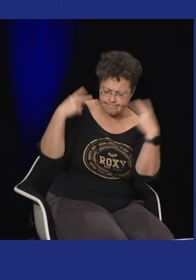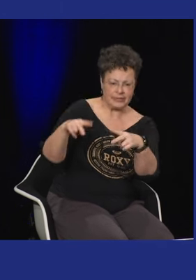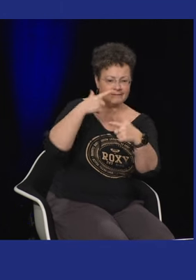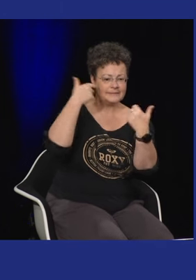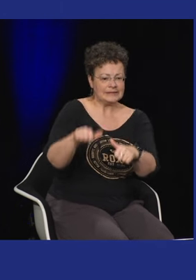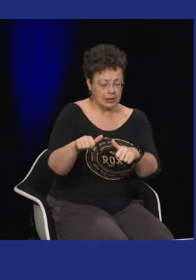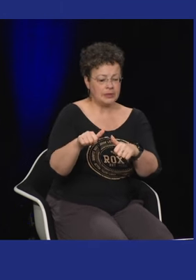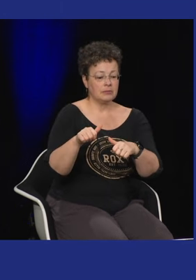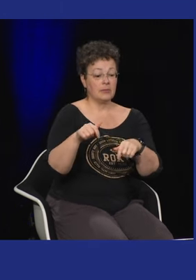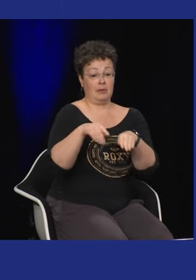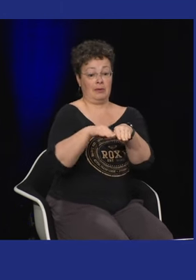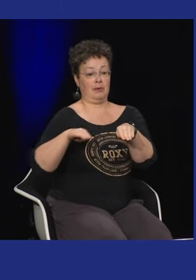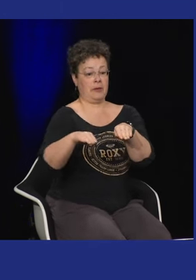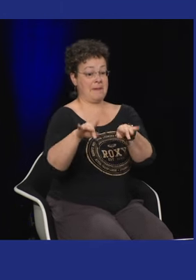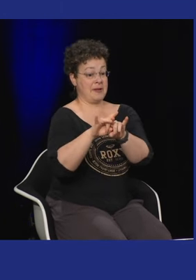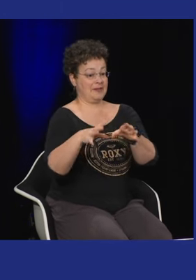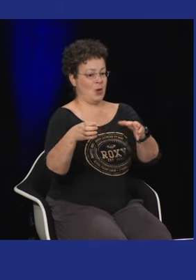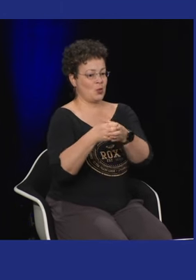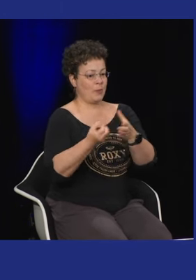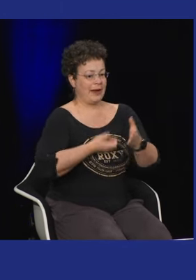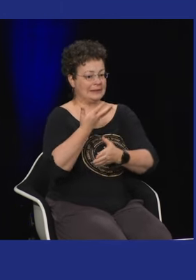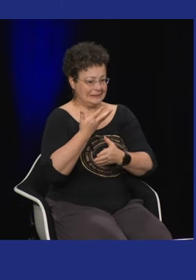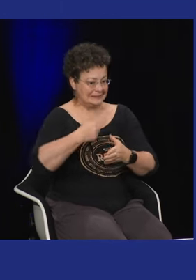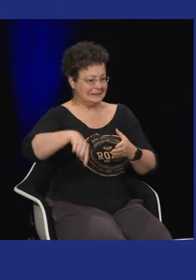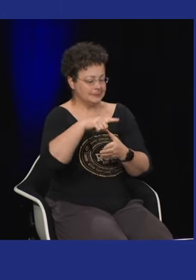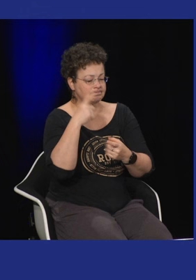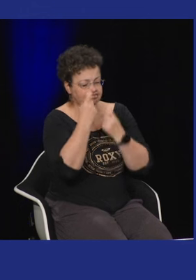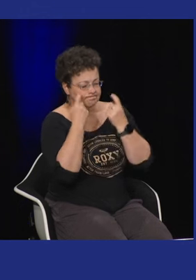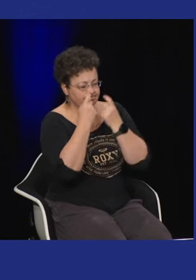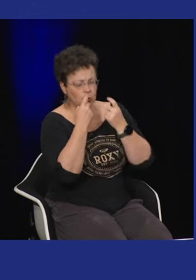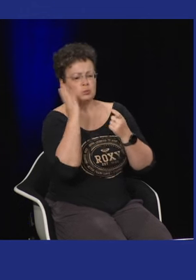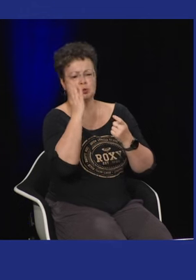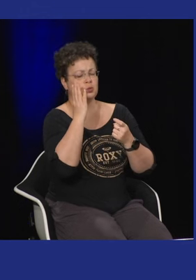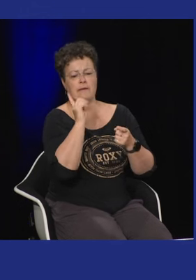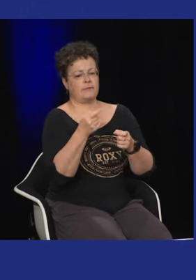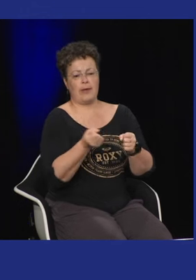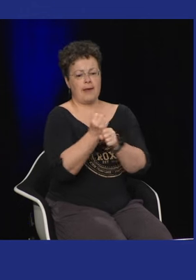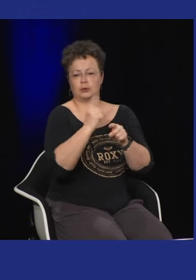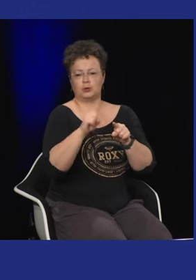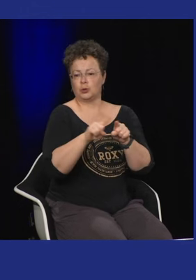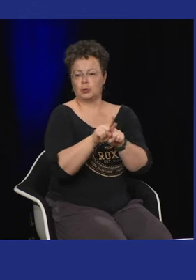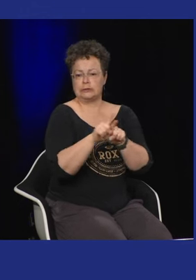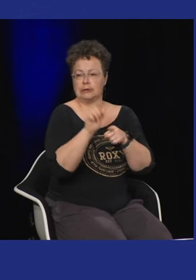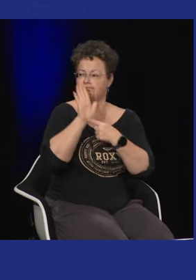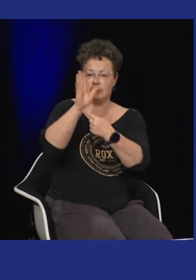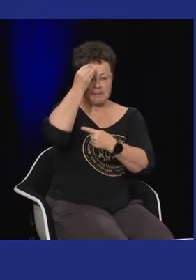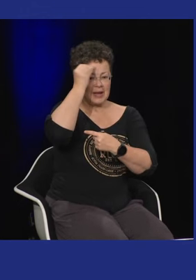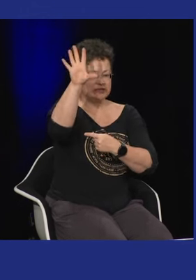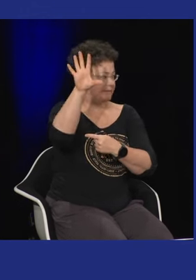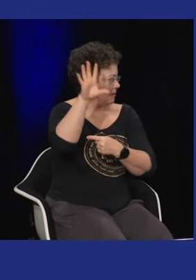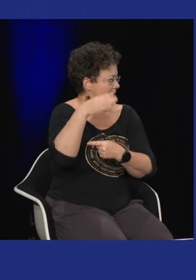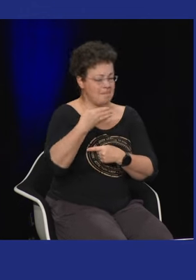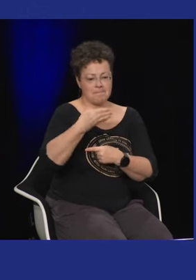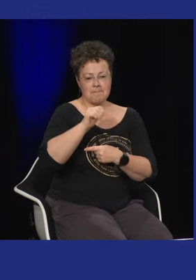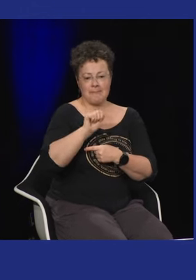solide d'être mis en lumière et en même temps il y un groupe d'artistes qui y a réfléchi et qui s dit on a besoin de